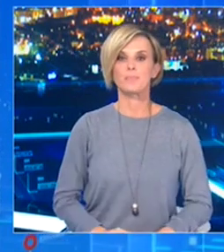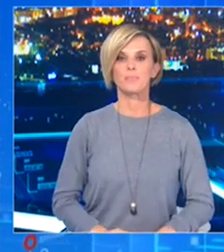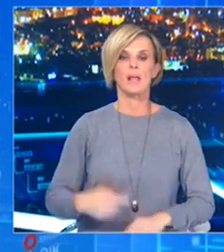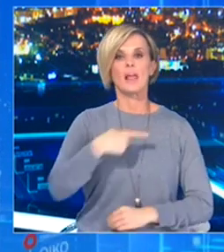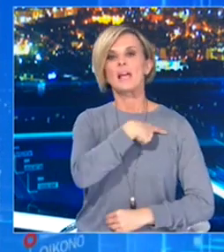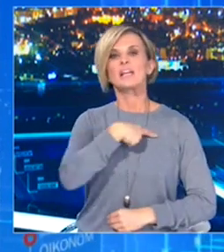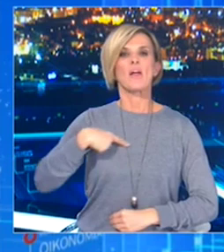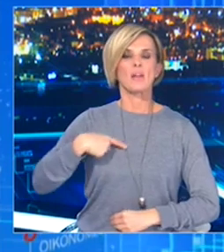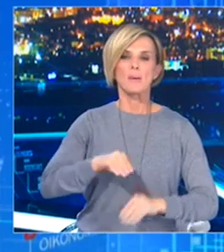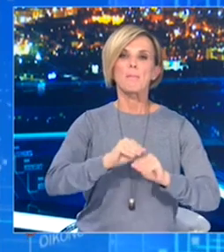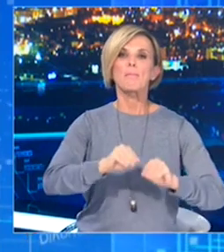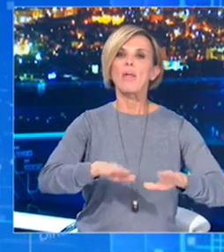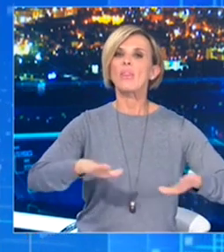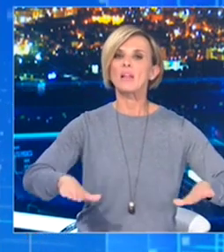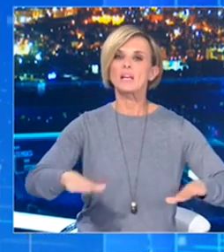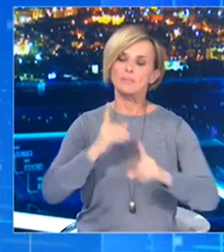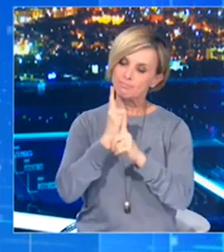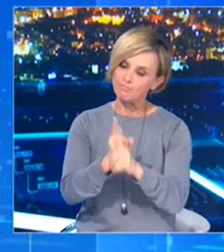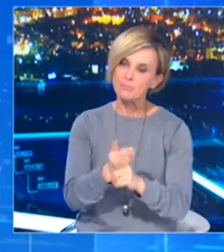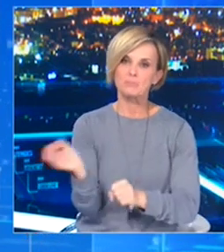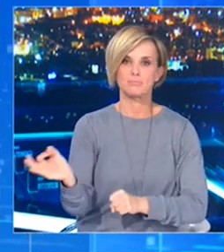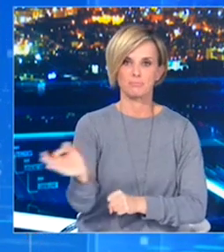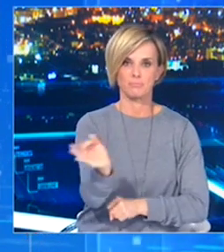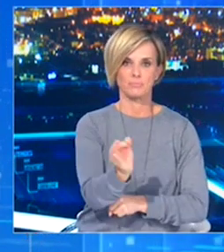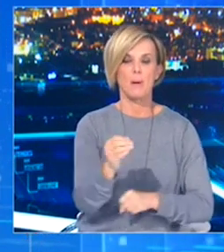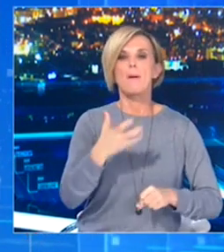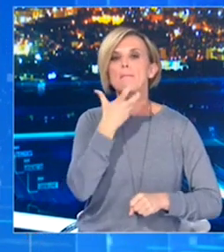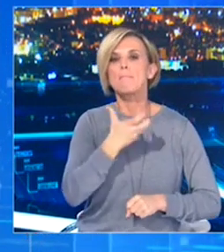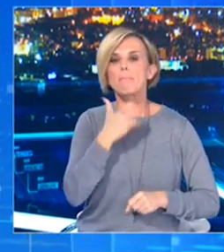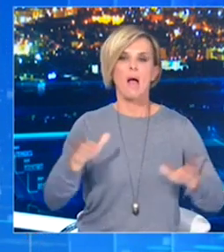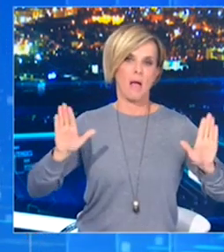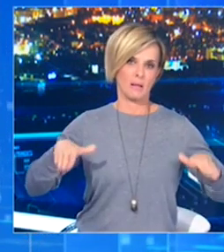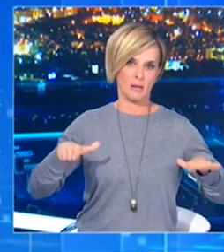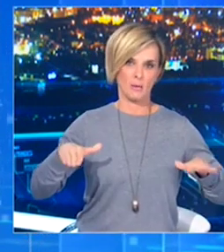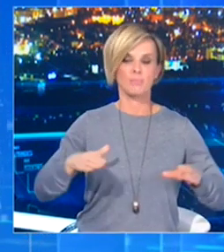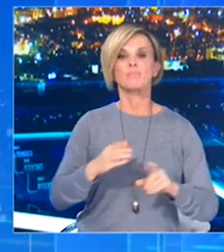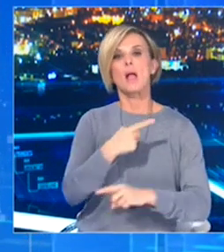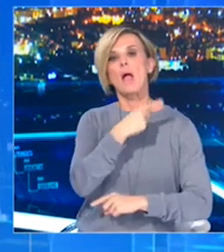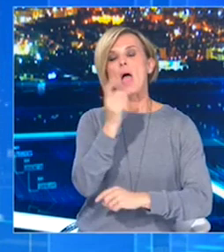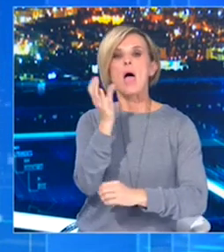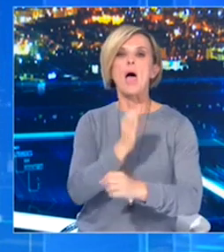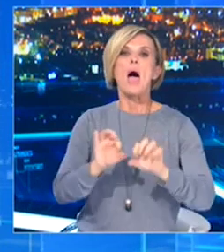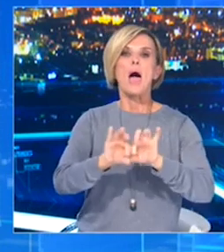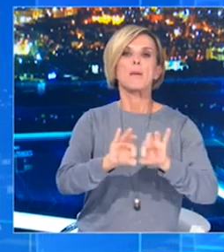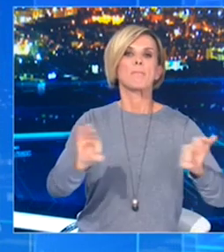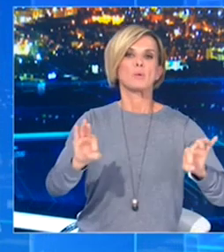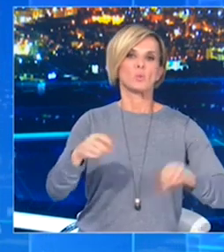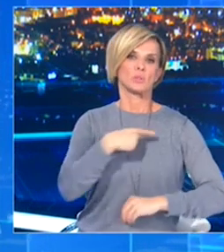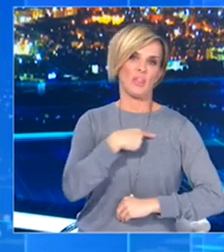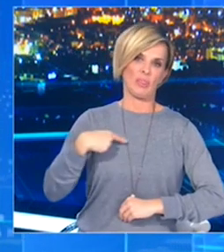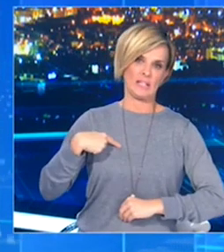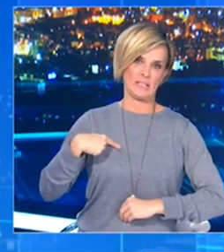Καθηγήτρια Παιδιατρικής Λοιμοξιολογίας Βάνα Παπαευαγγέλου και τον επίκορο καθηγητή της Ιατρικής Σχολής του ΕΚΠΑ Γκίκα Μαγιορκίνη.